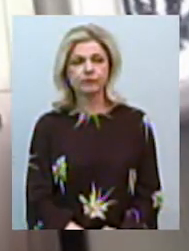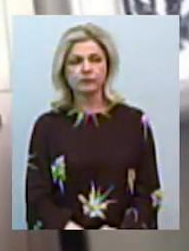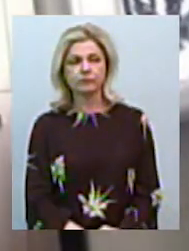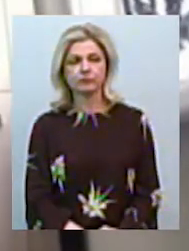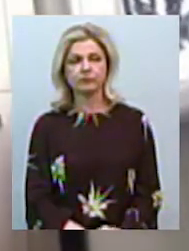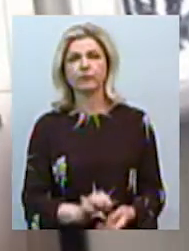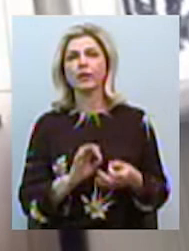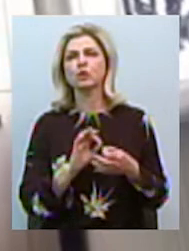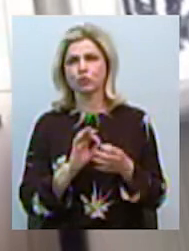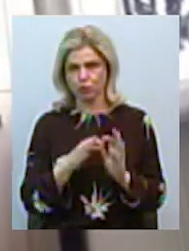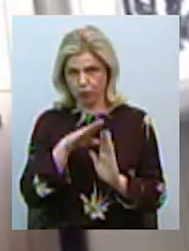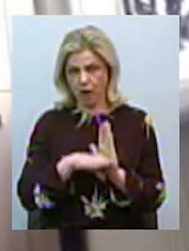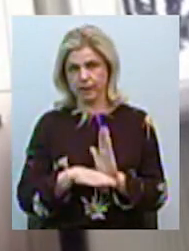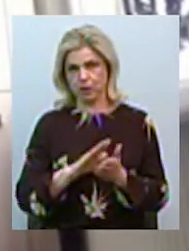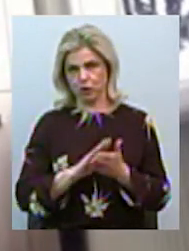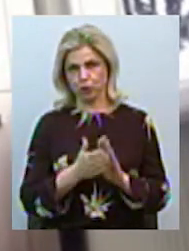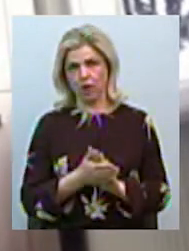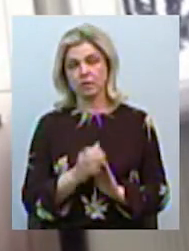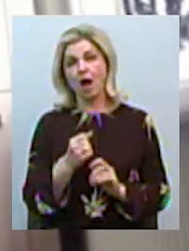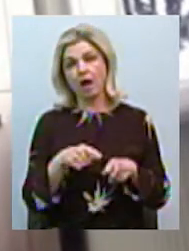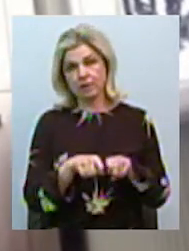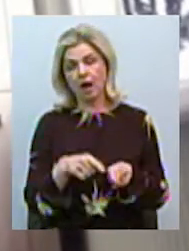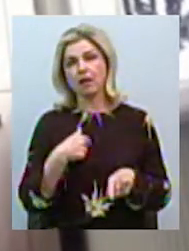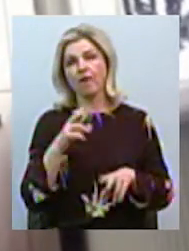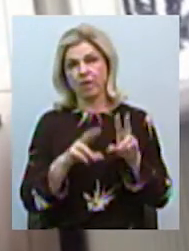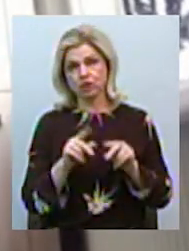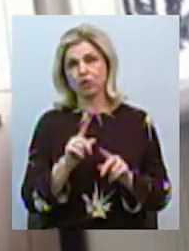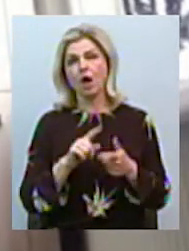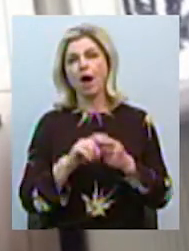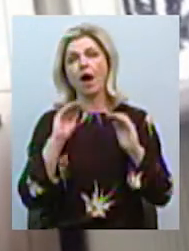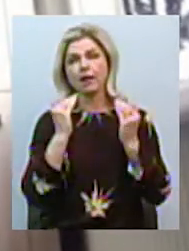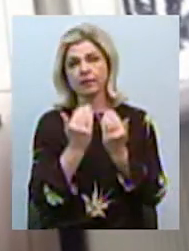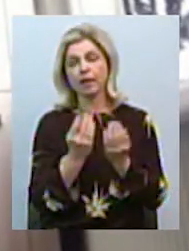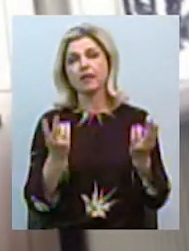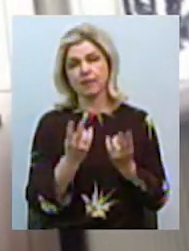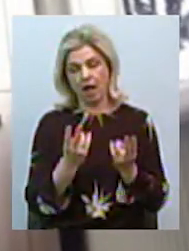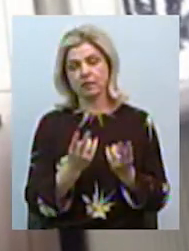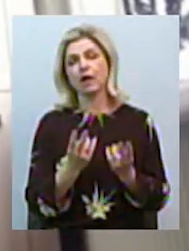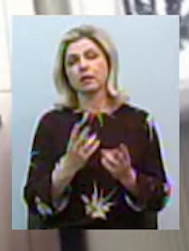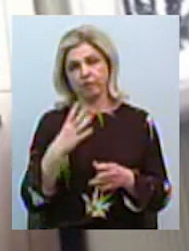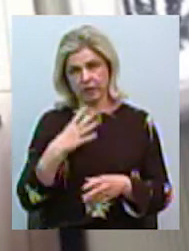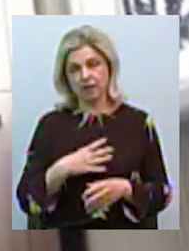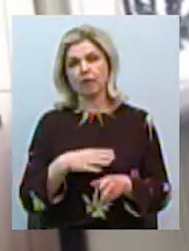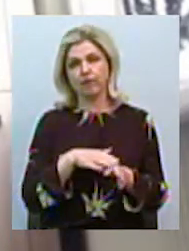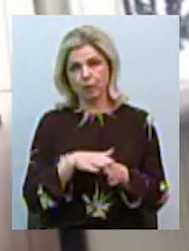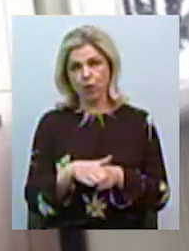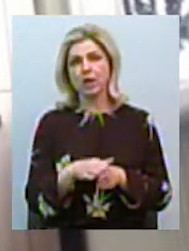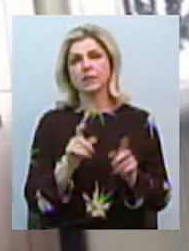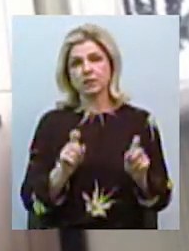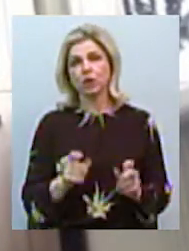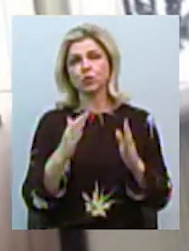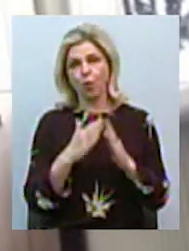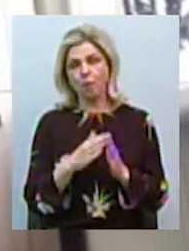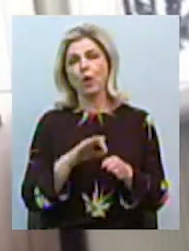складнює всю ситуацію. А так, я вважаю, що карантин треба підтримувати, сидіти вдома, виходити на вулицю тільки за потребою, носити